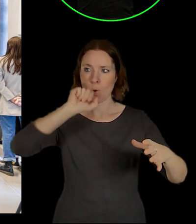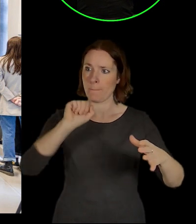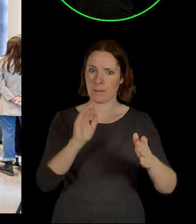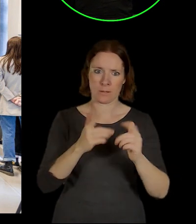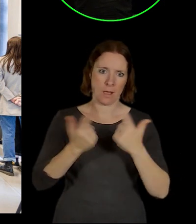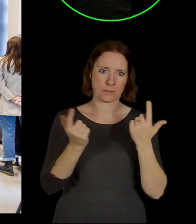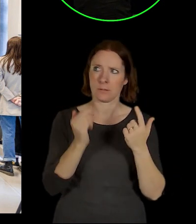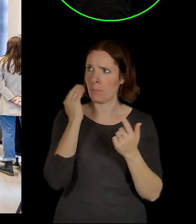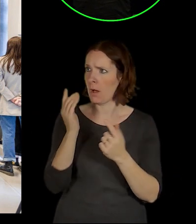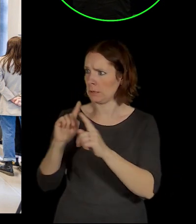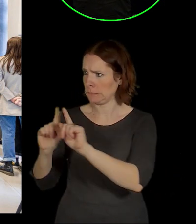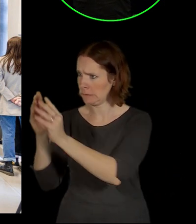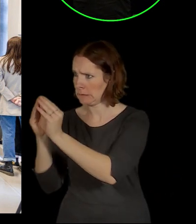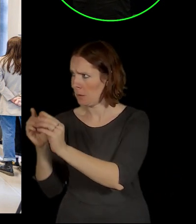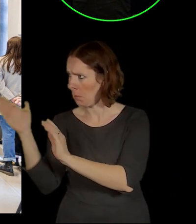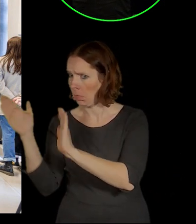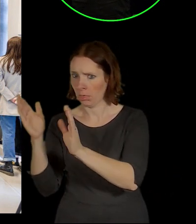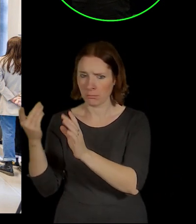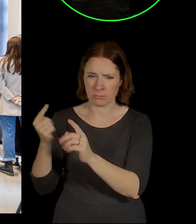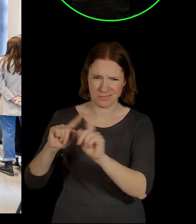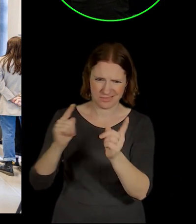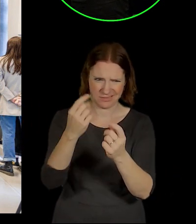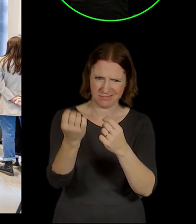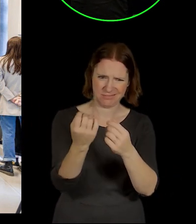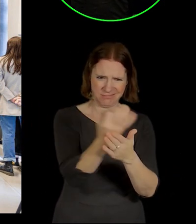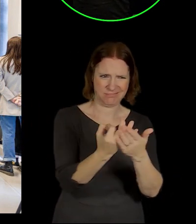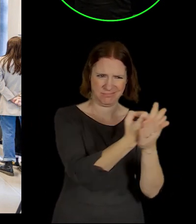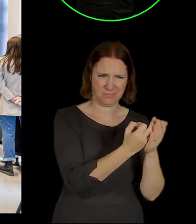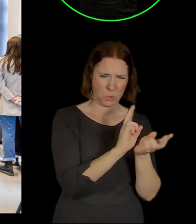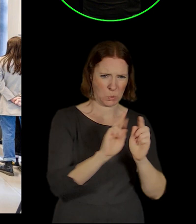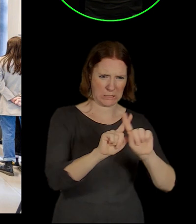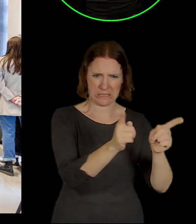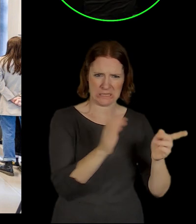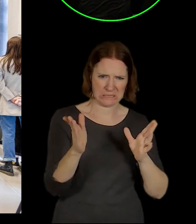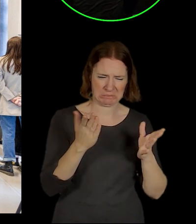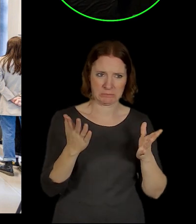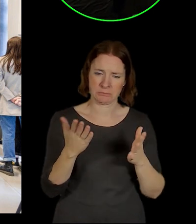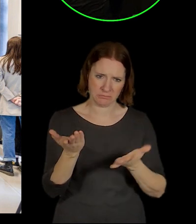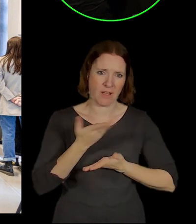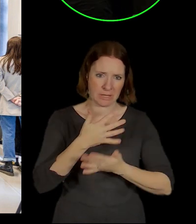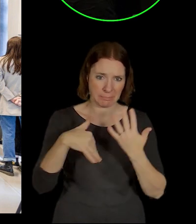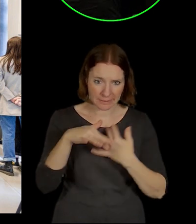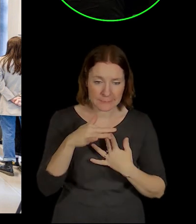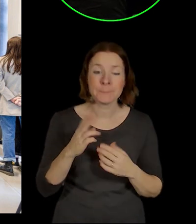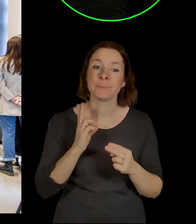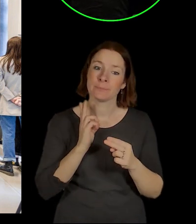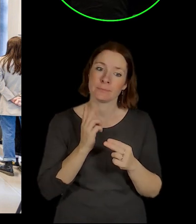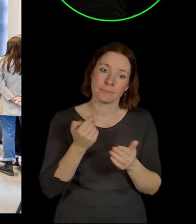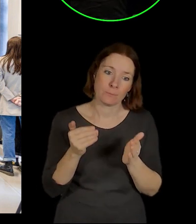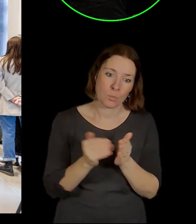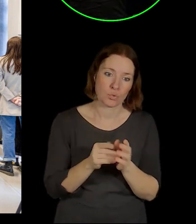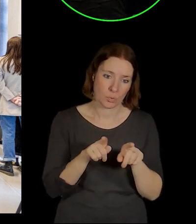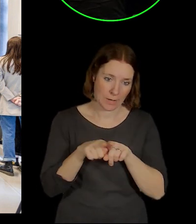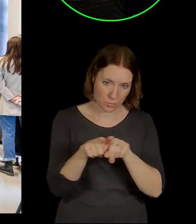neměli jakoby čtyři způsoby, jakým jsou informování a jakým jsou navigování. Což teda, k upodivu